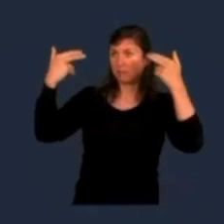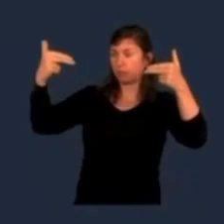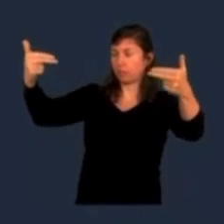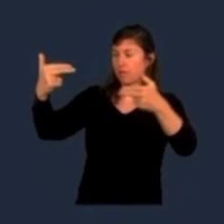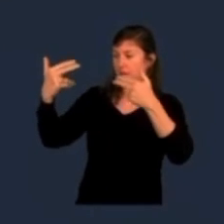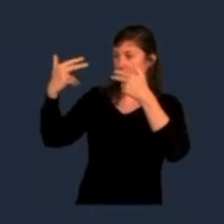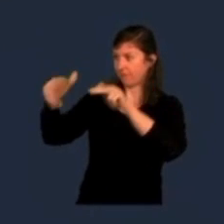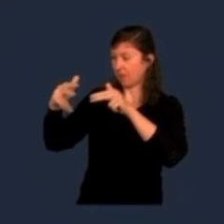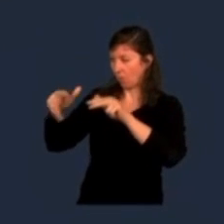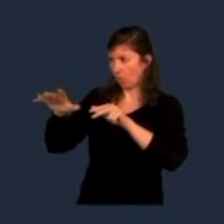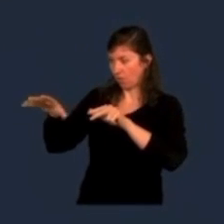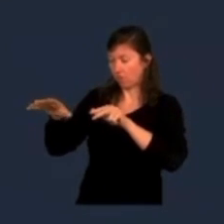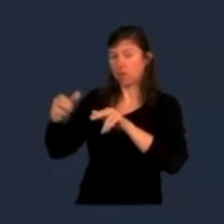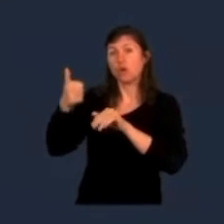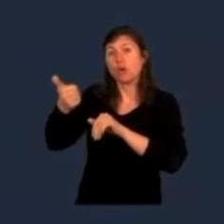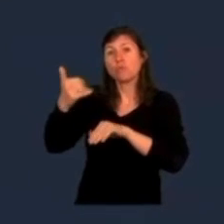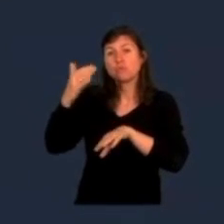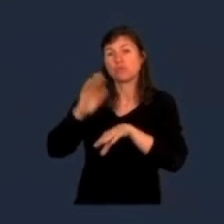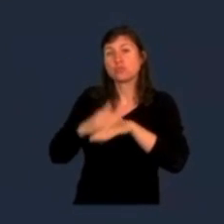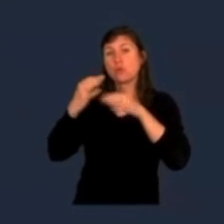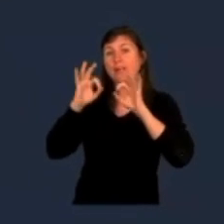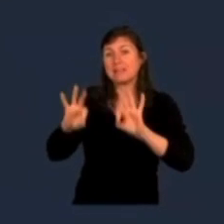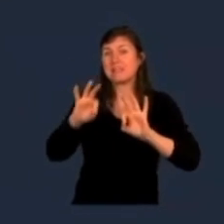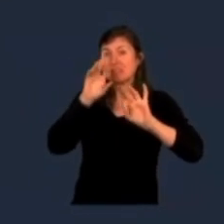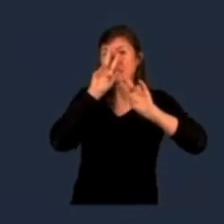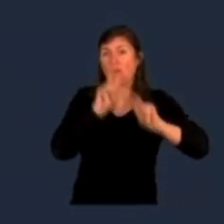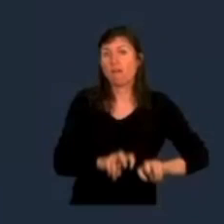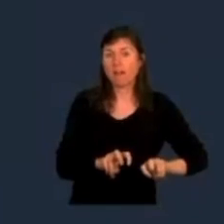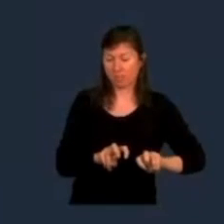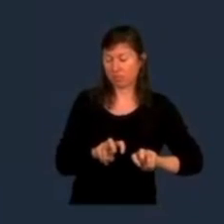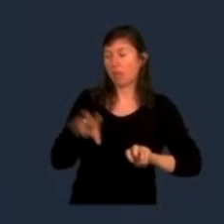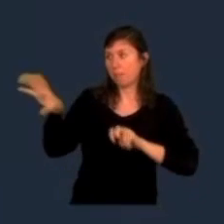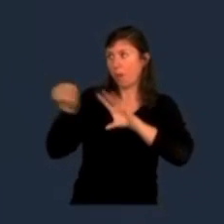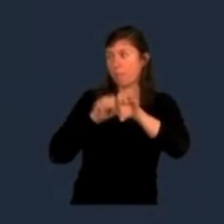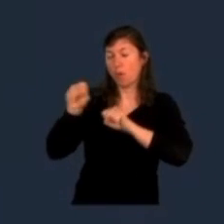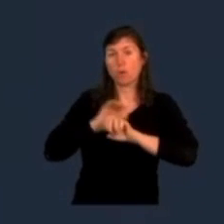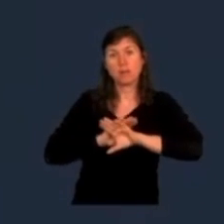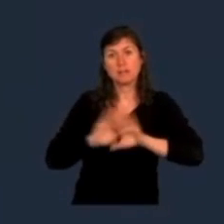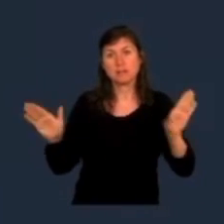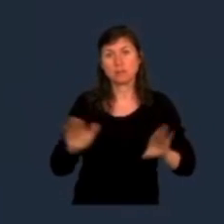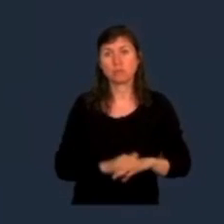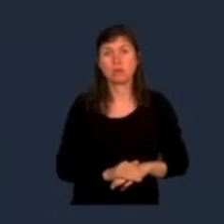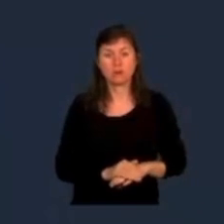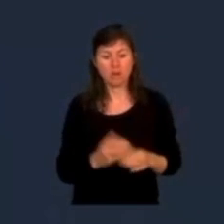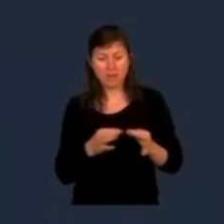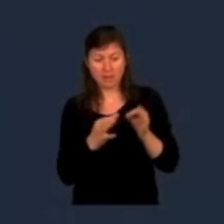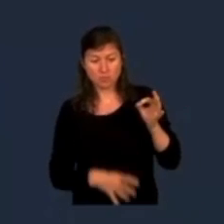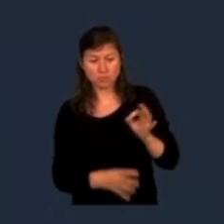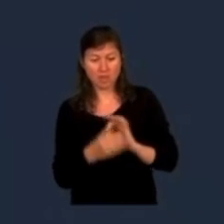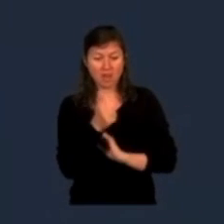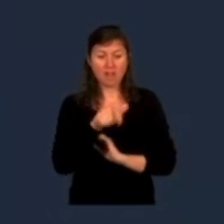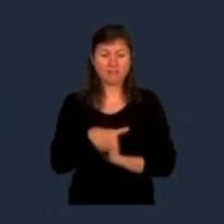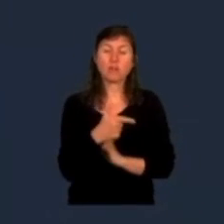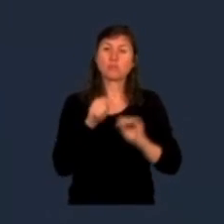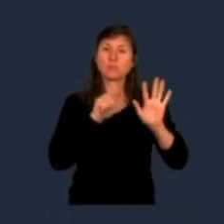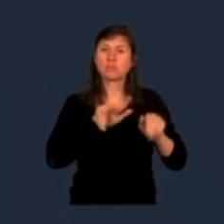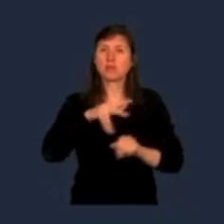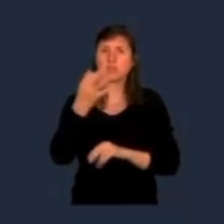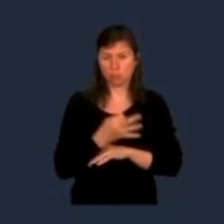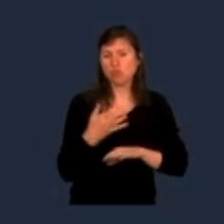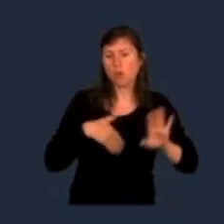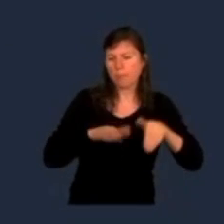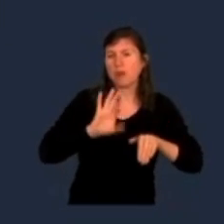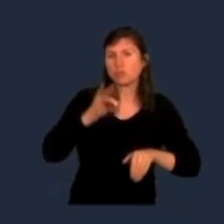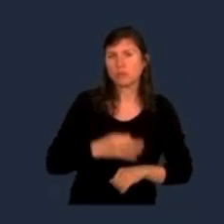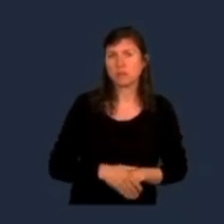enquête judiciaire sur 10 et représentent un appui déterminant dans une proportion de 1,13% d'entre elles. Une utilité